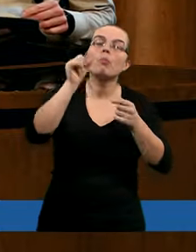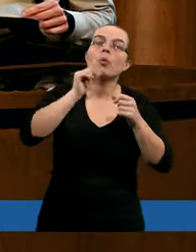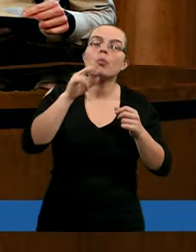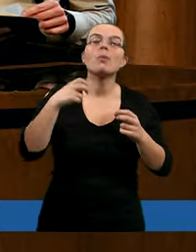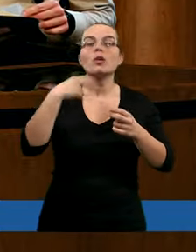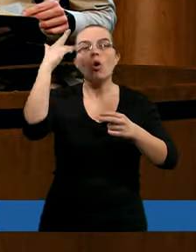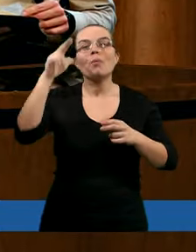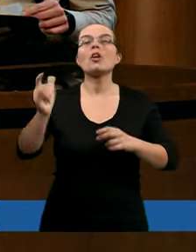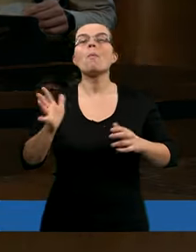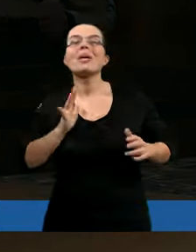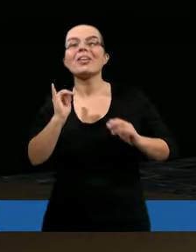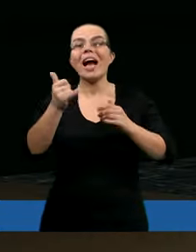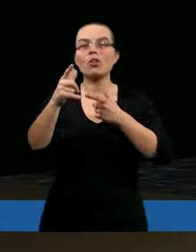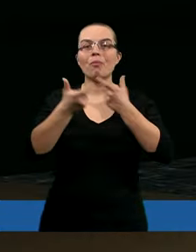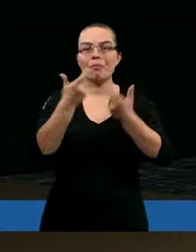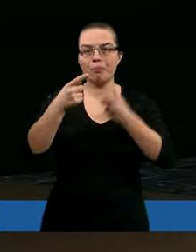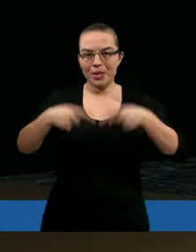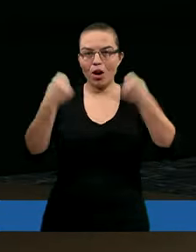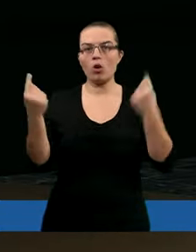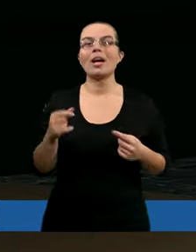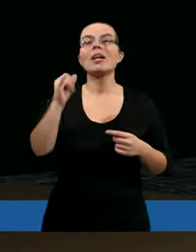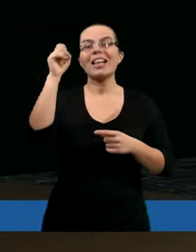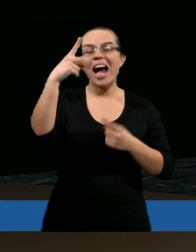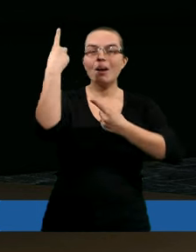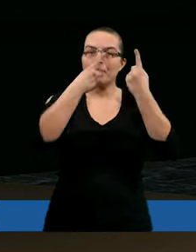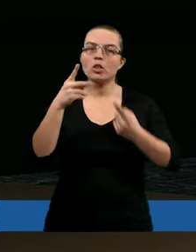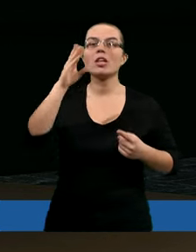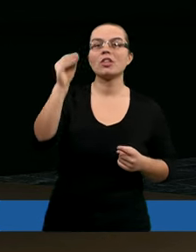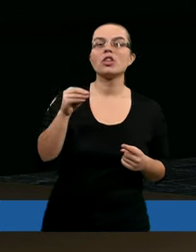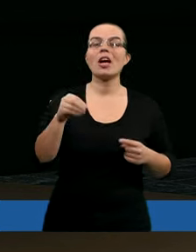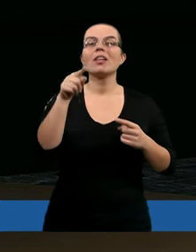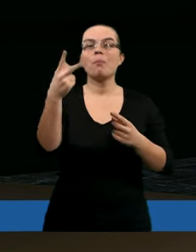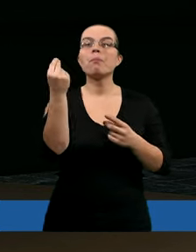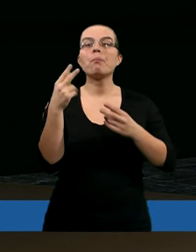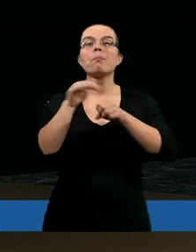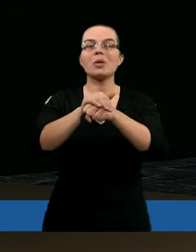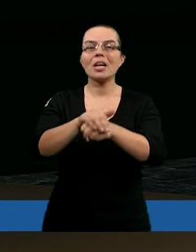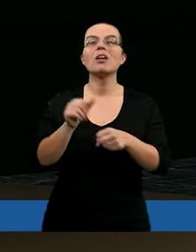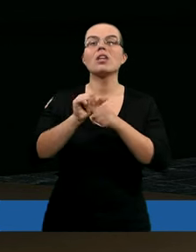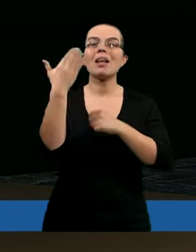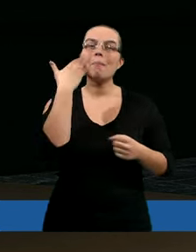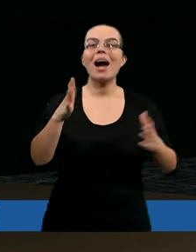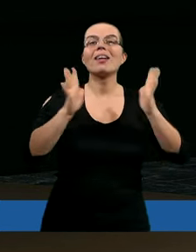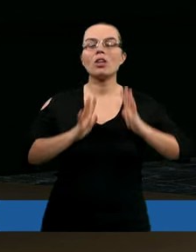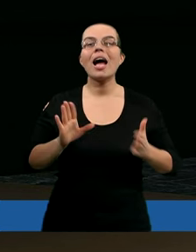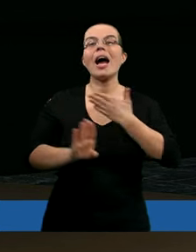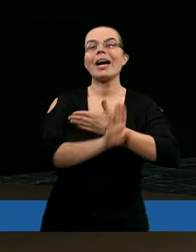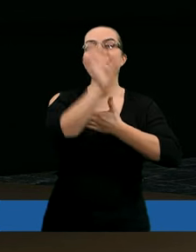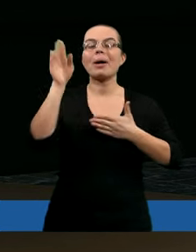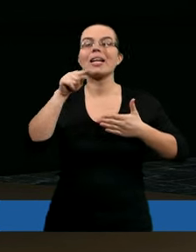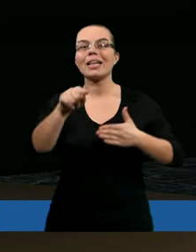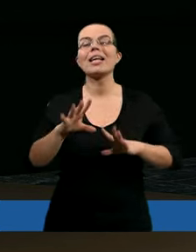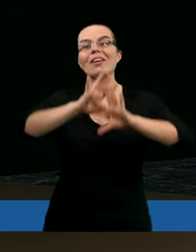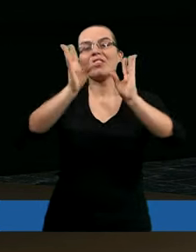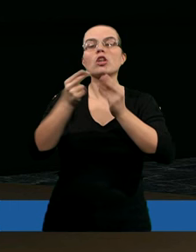a po prostu być. Ja też myślę, że tych troje przyjaciół to jest jakaś taka bardzo skromna reprezentacja